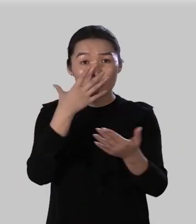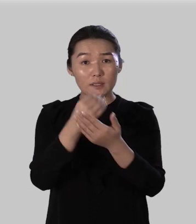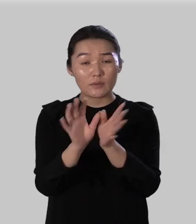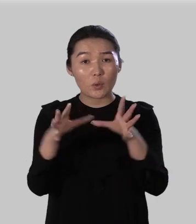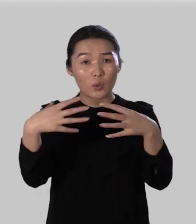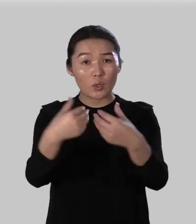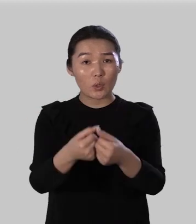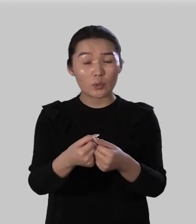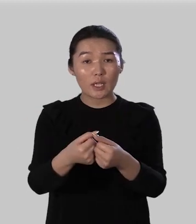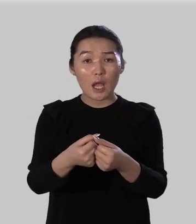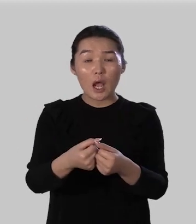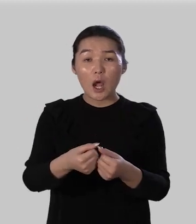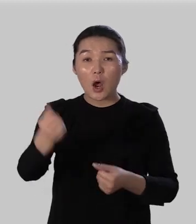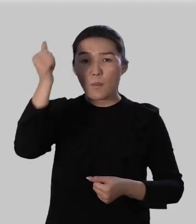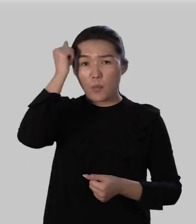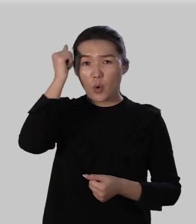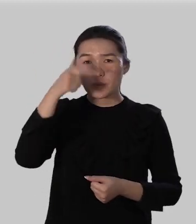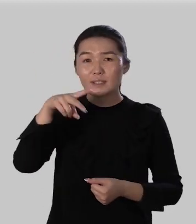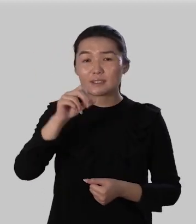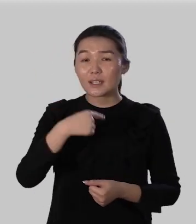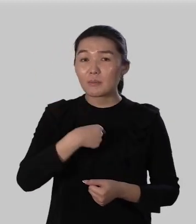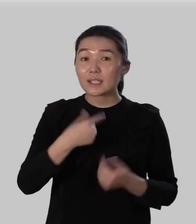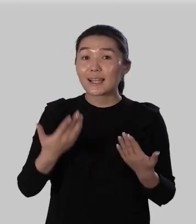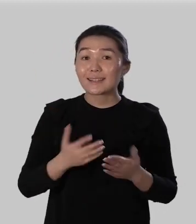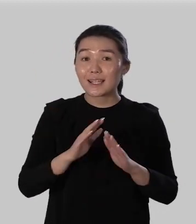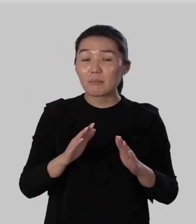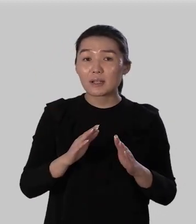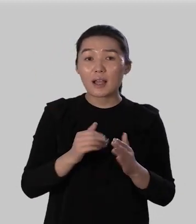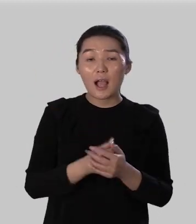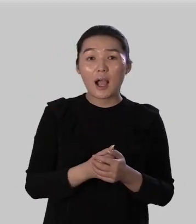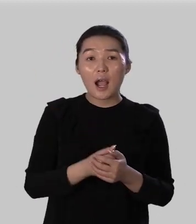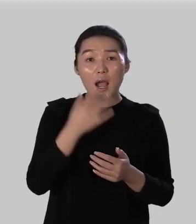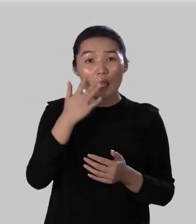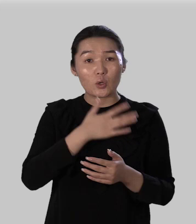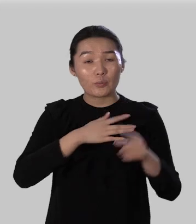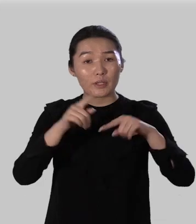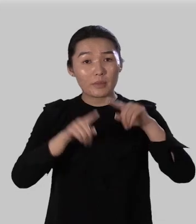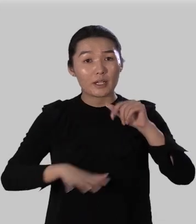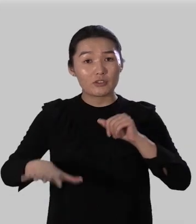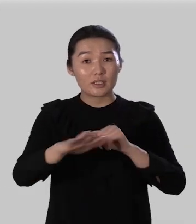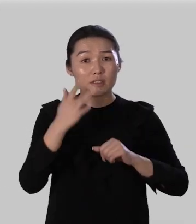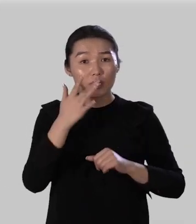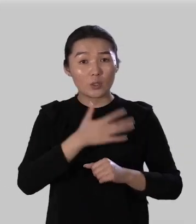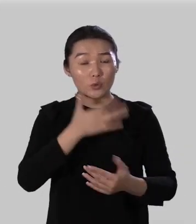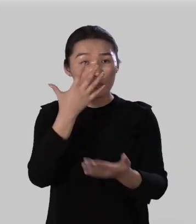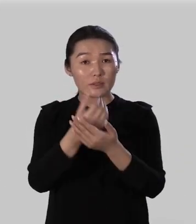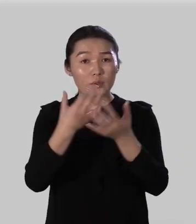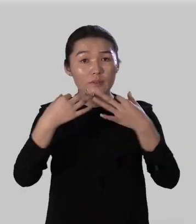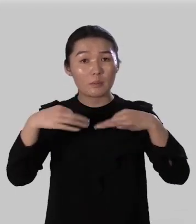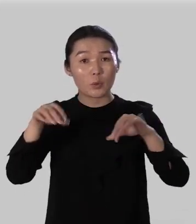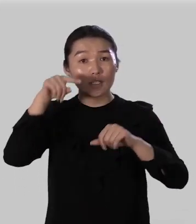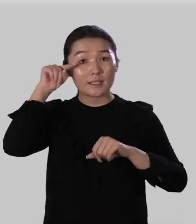помнить где бы я ни был о любимой отчизне и любить свой свободный